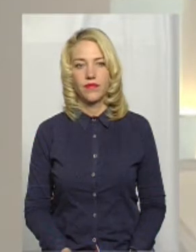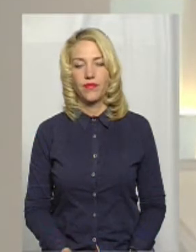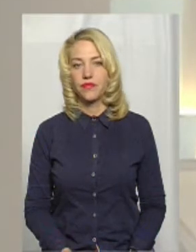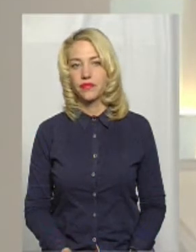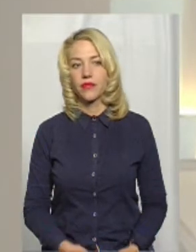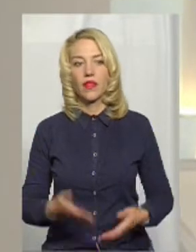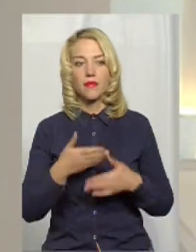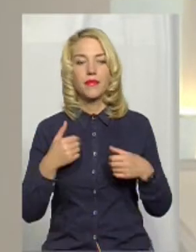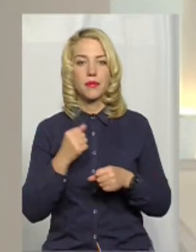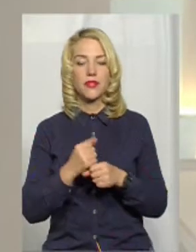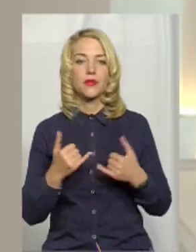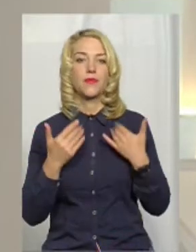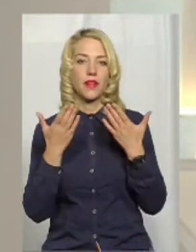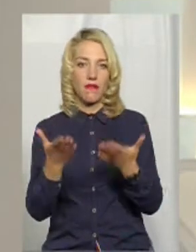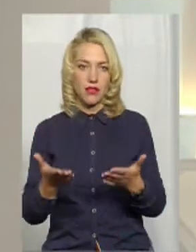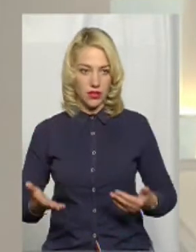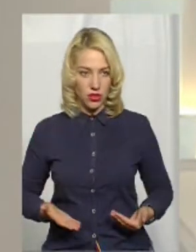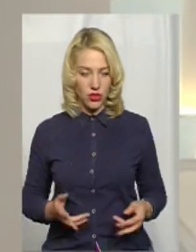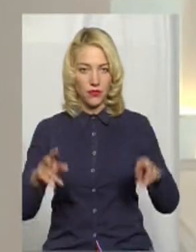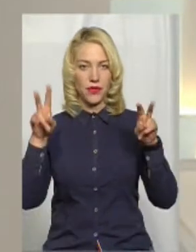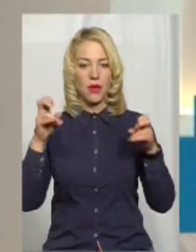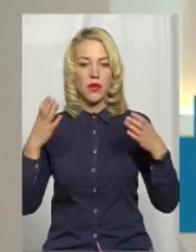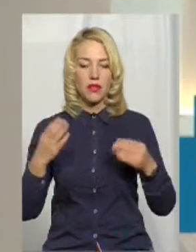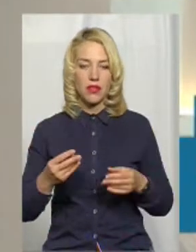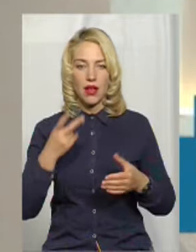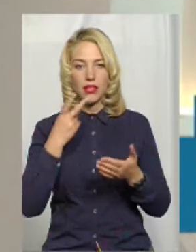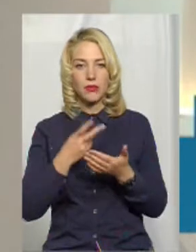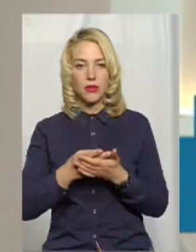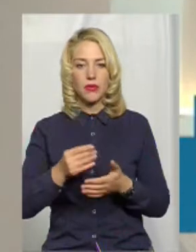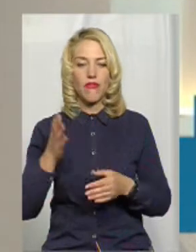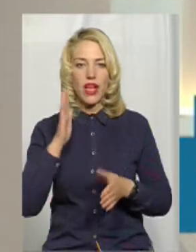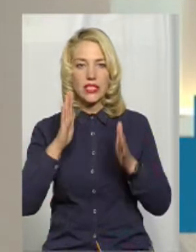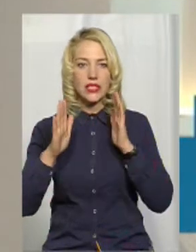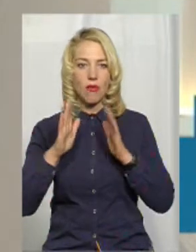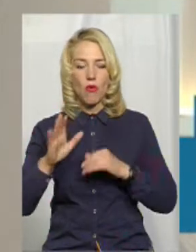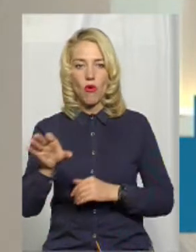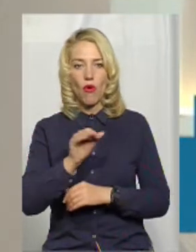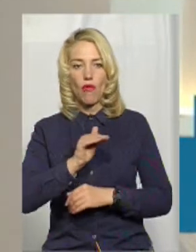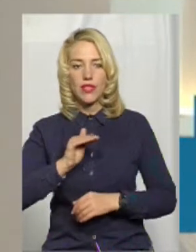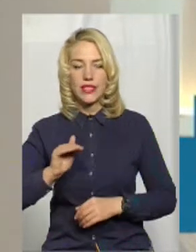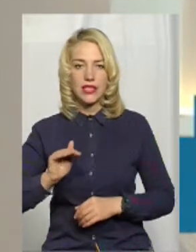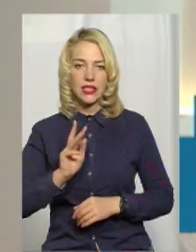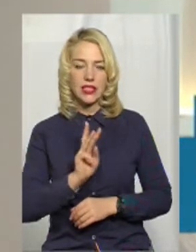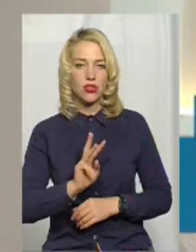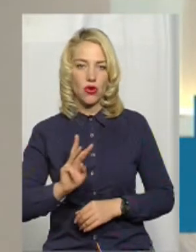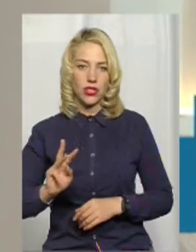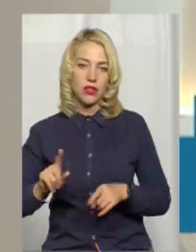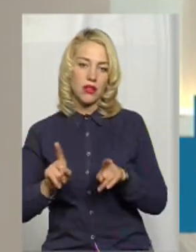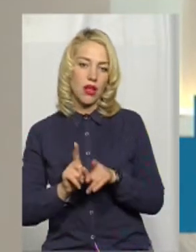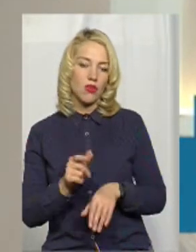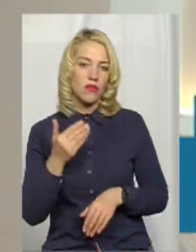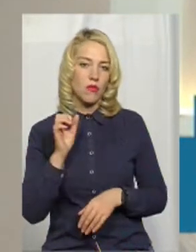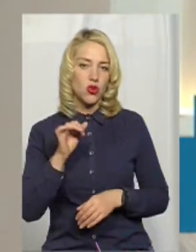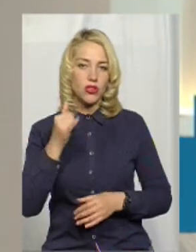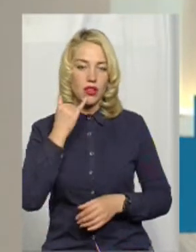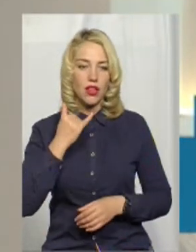Ми працюємо для вас наживо. Тема дня транслюється у мережі Фейсбук на нашій офіційній сторінці. Ви також можете